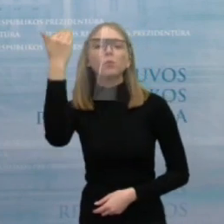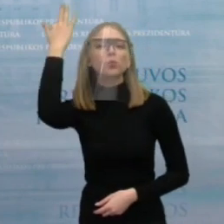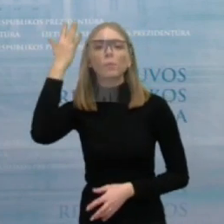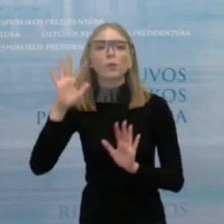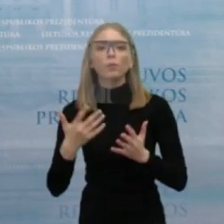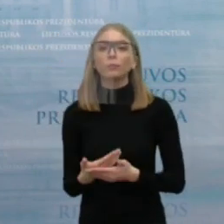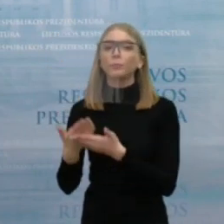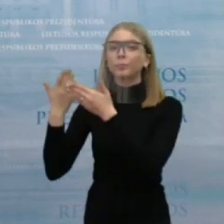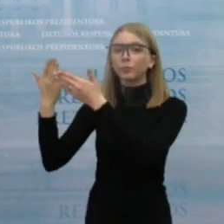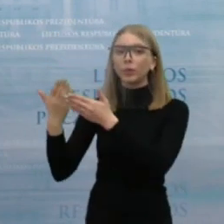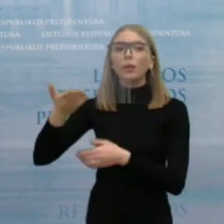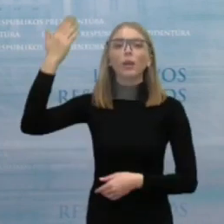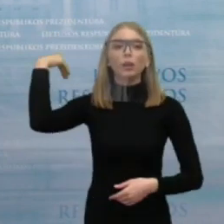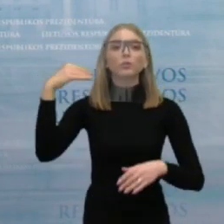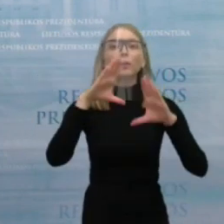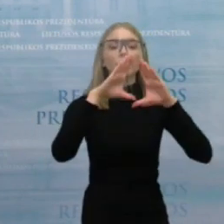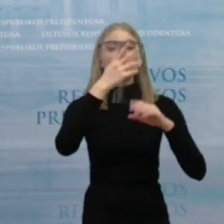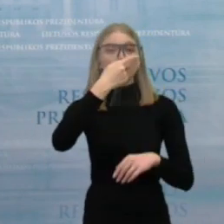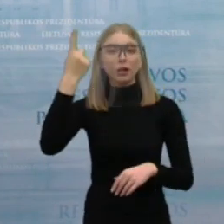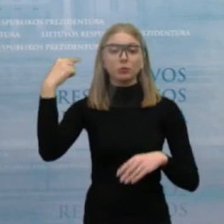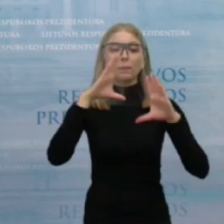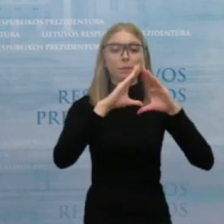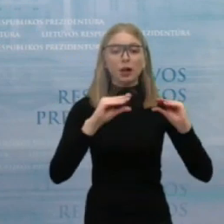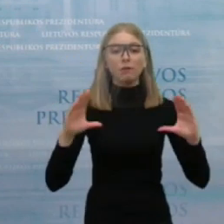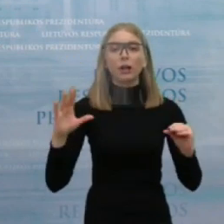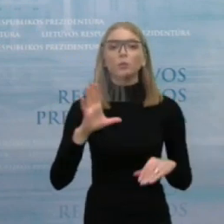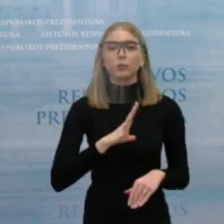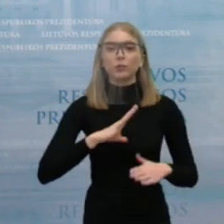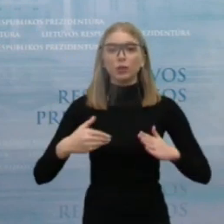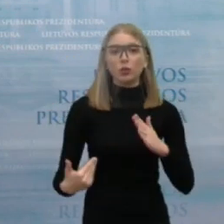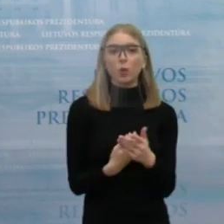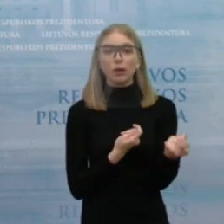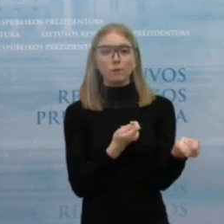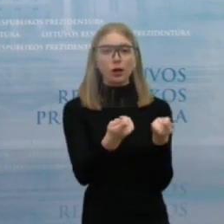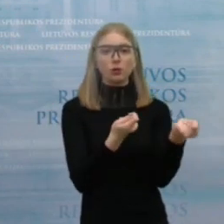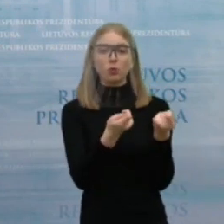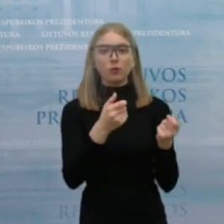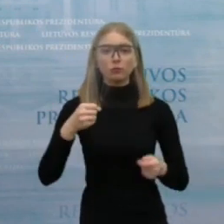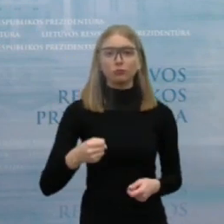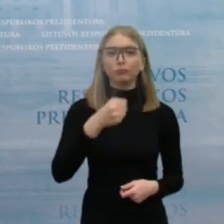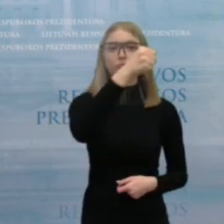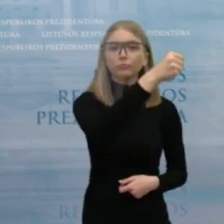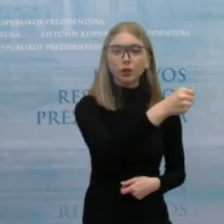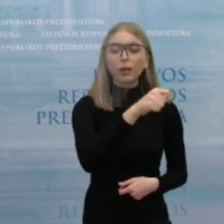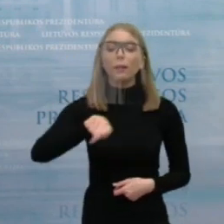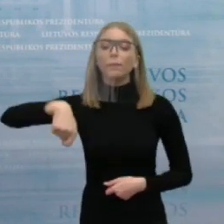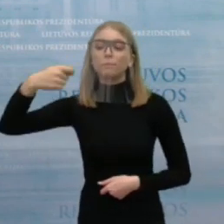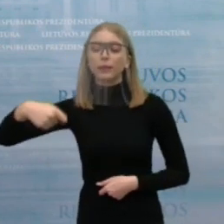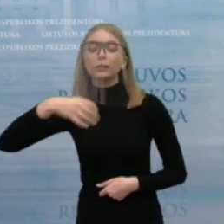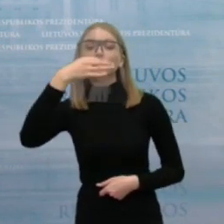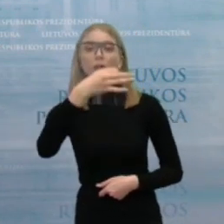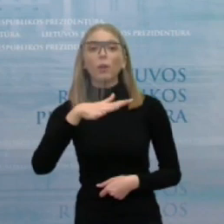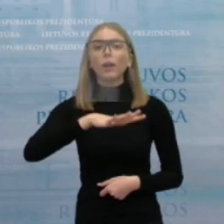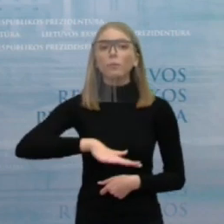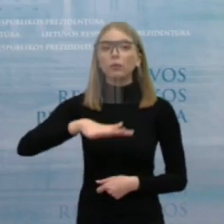buvo skirta vadove, jau tuomet prezidentas išsakė poziciją, kad aplinkos apsaugos